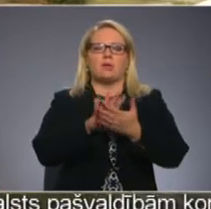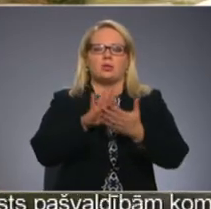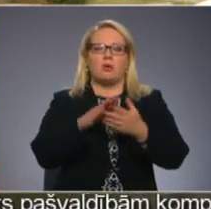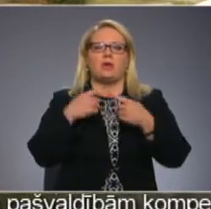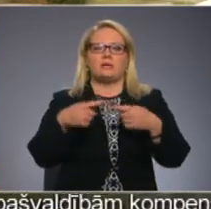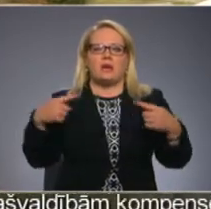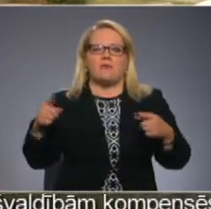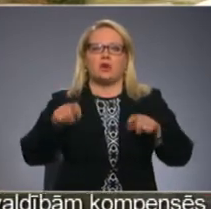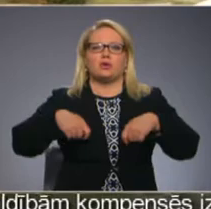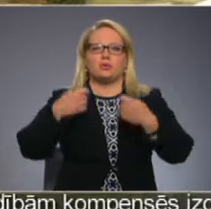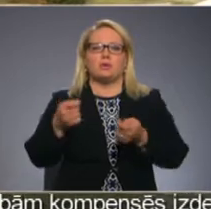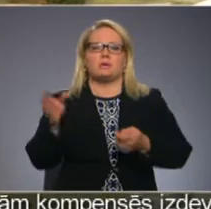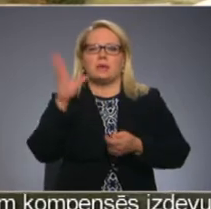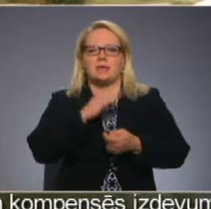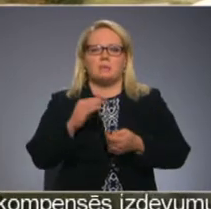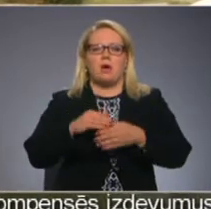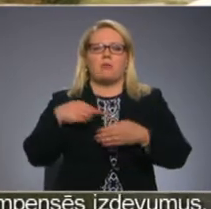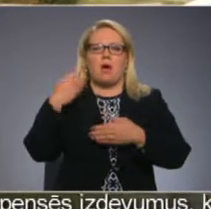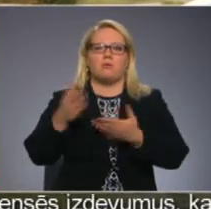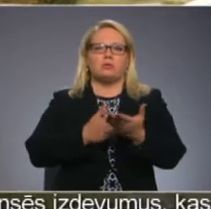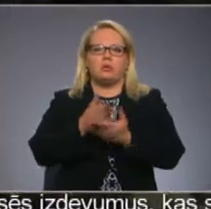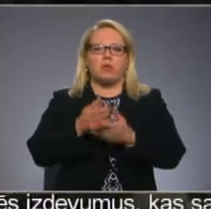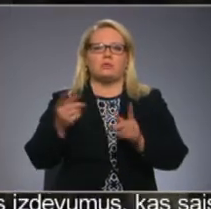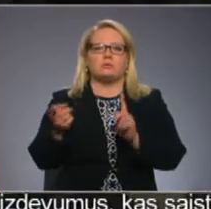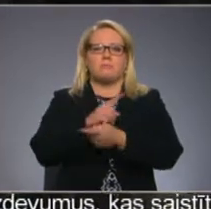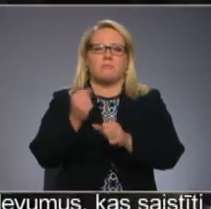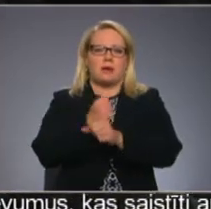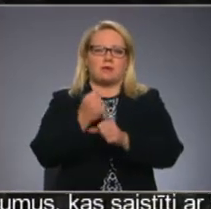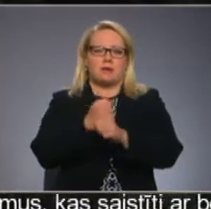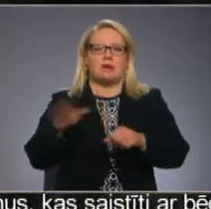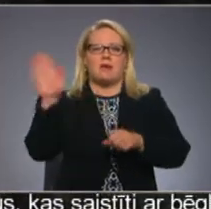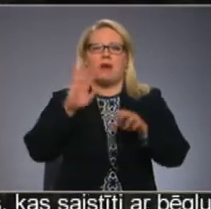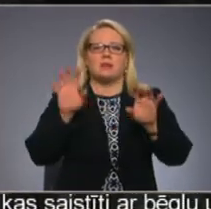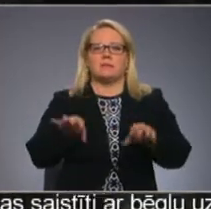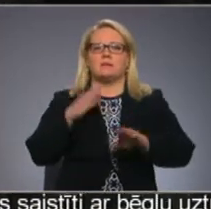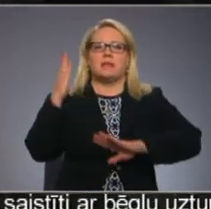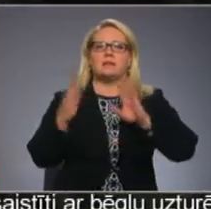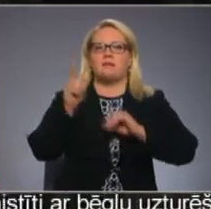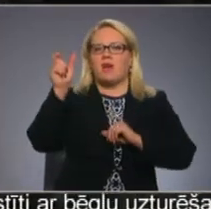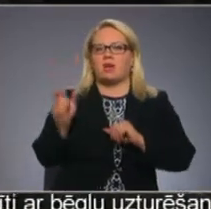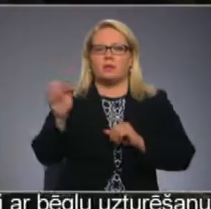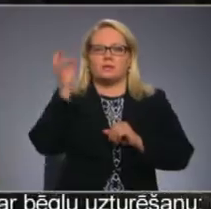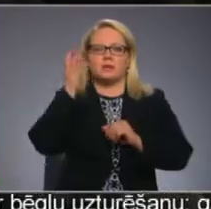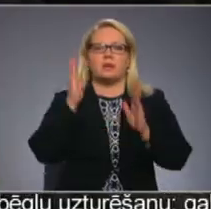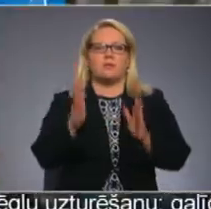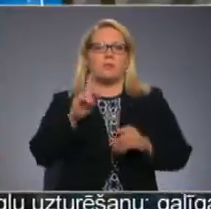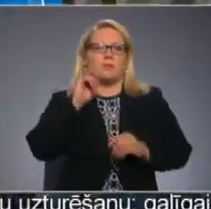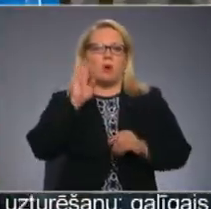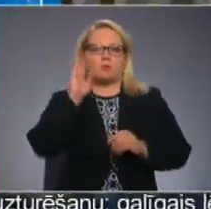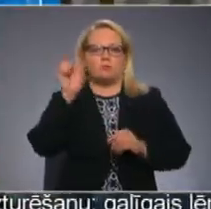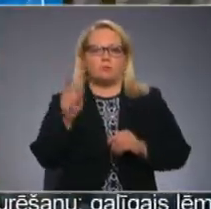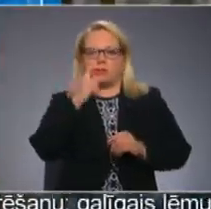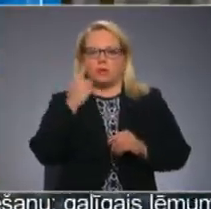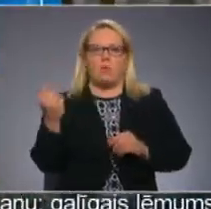Tas dos iespēju nākamo soli spērt iet uz pārstrādi. Valsts prezidents Raimonds Vējons atceras, ka būdams jauns puises